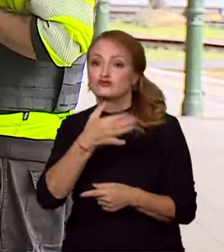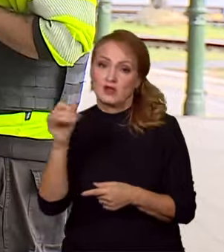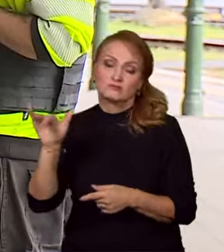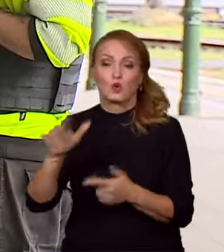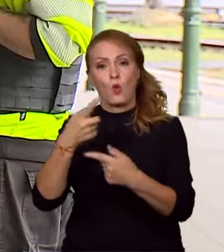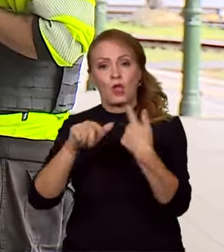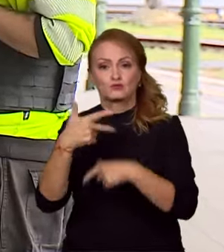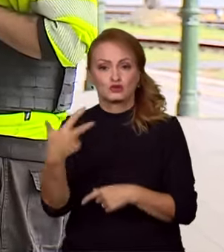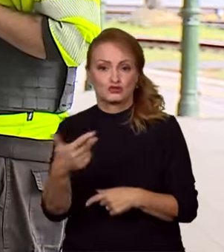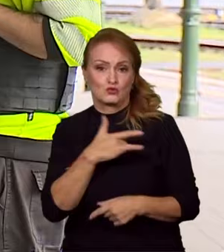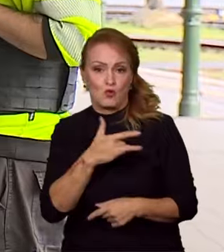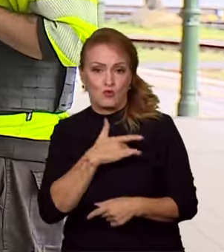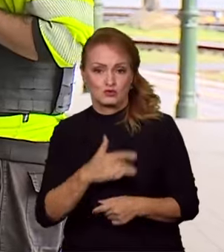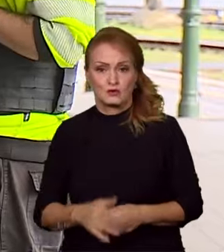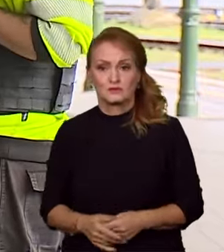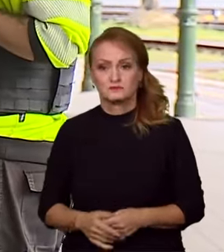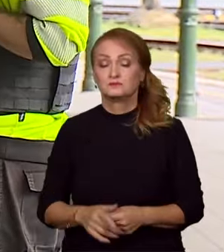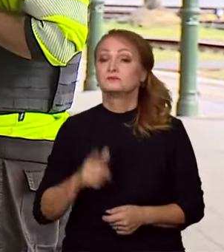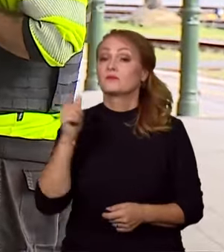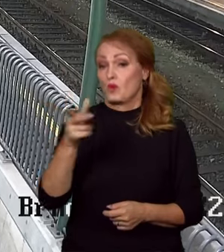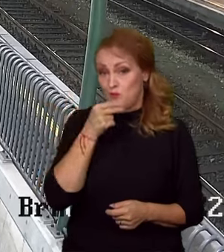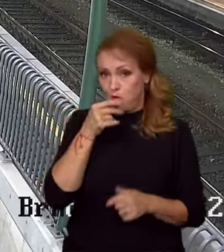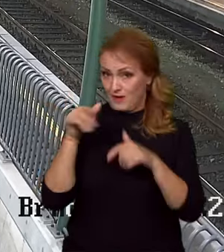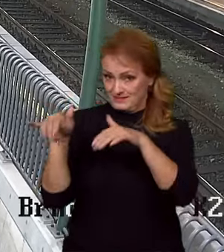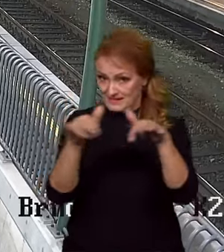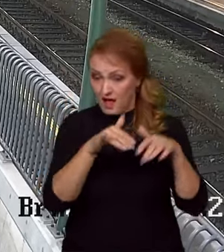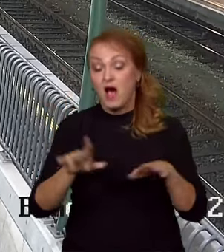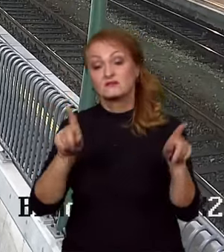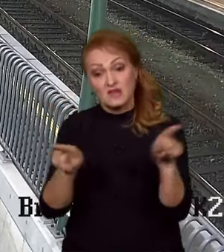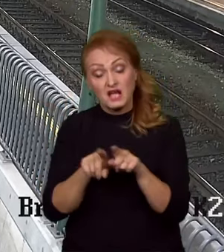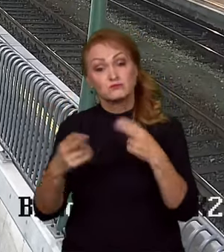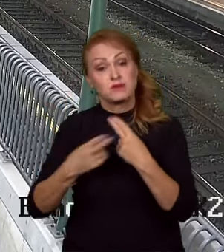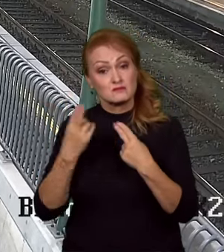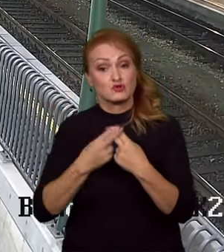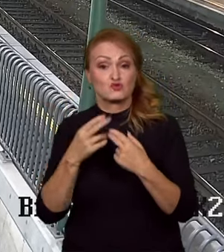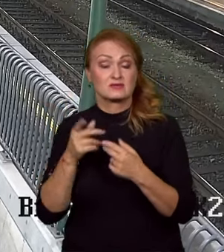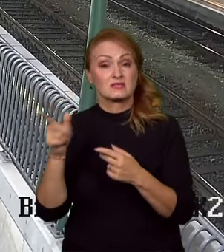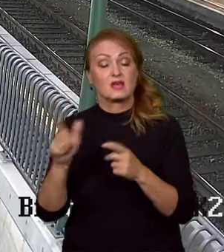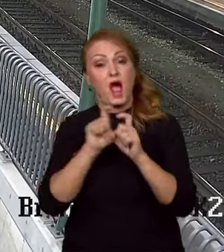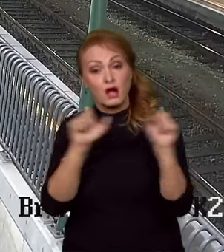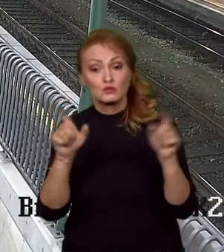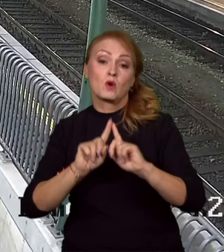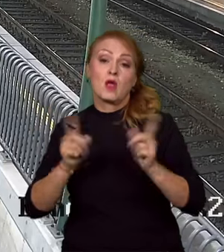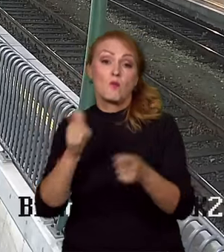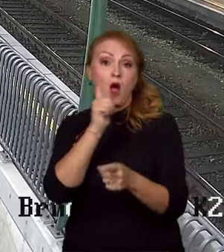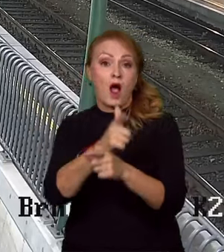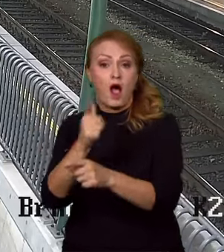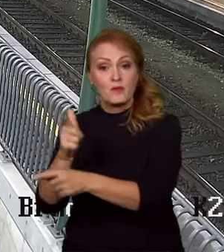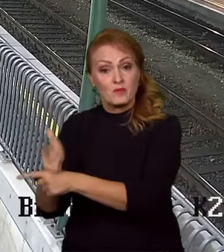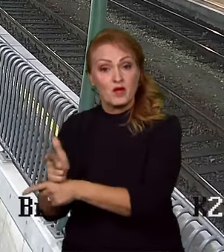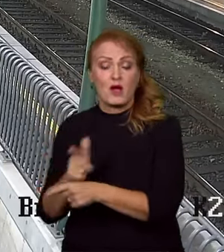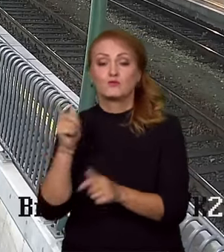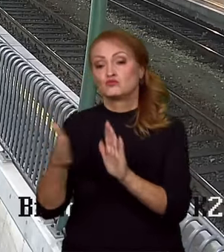Kromě policie tady na pořádek dohlíží také bezpečnostní agentura nebo kamery, které se hodí třeba při odhalování